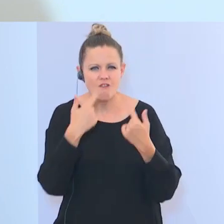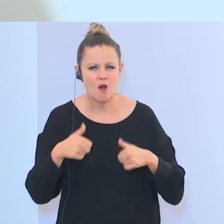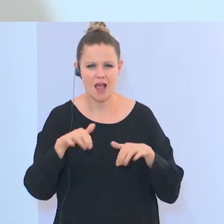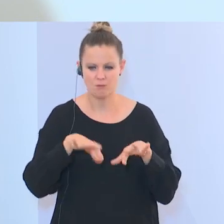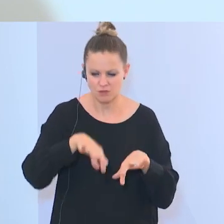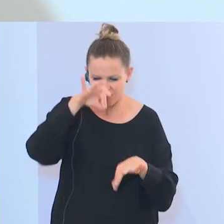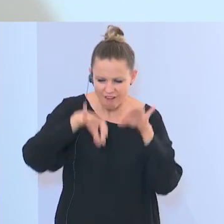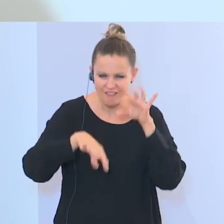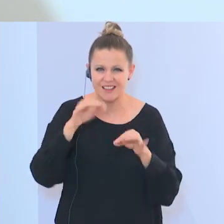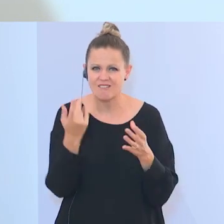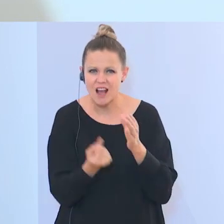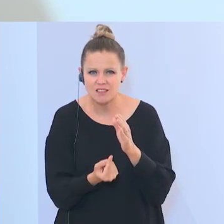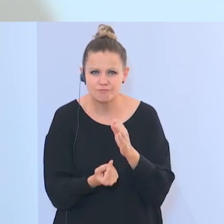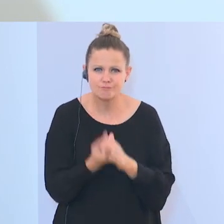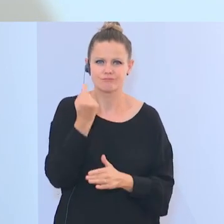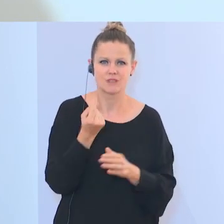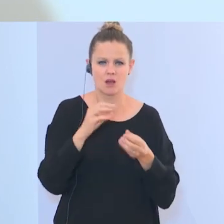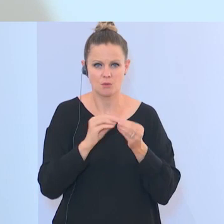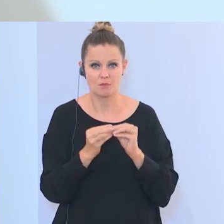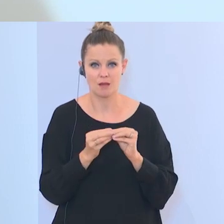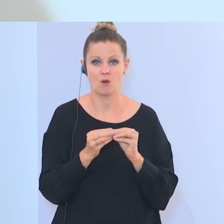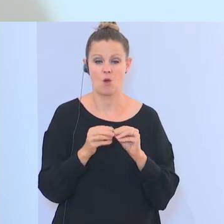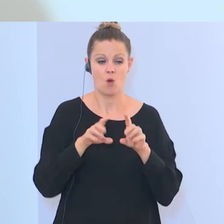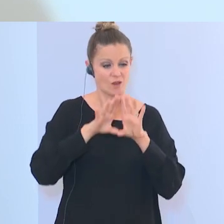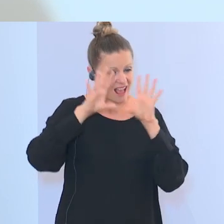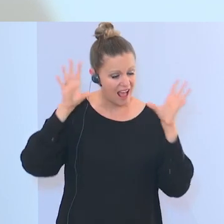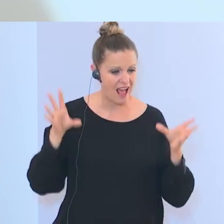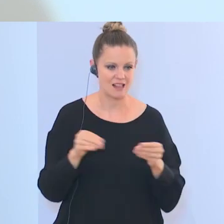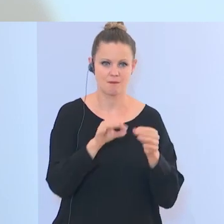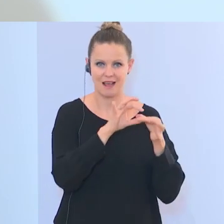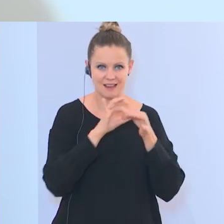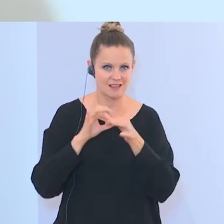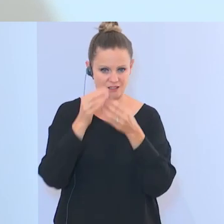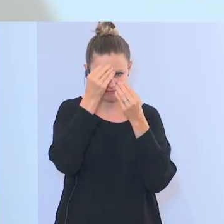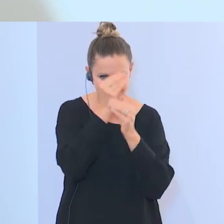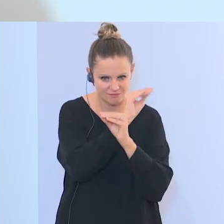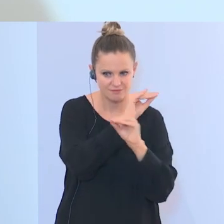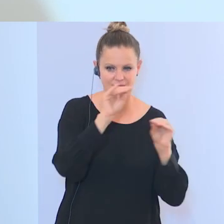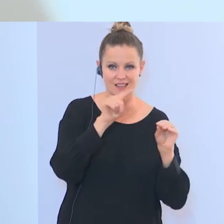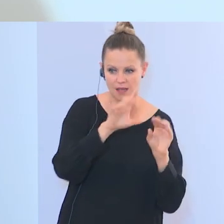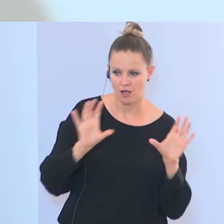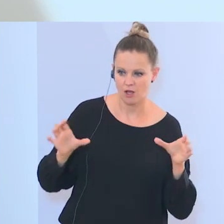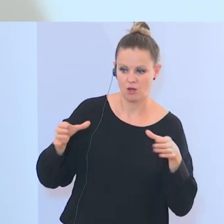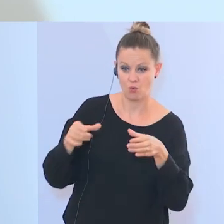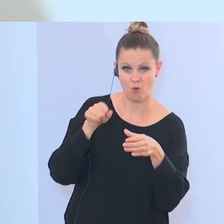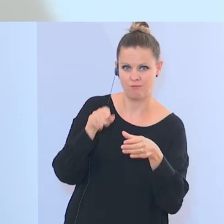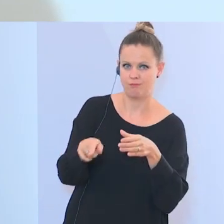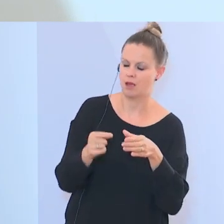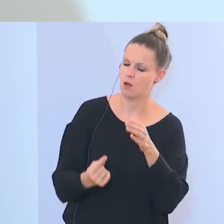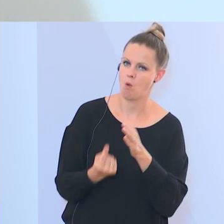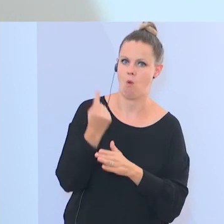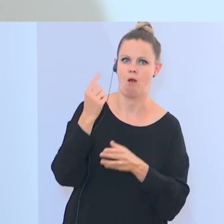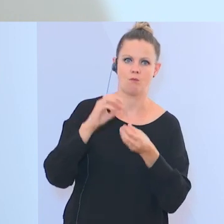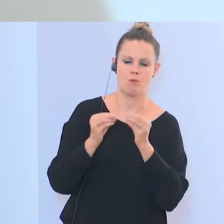und die Botschaft der Gesellschaft insgesamt vermitteln, dass es sich hier um problematische Akteure handeln,